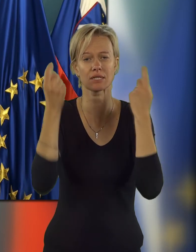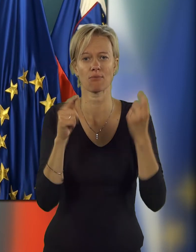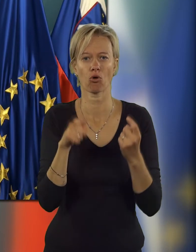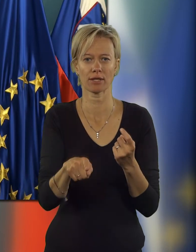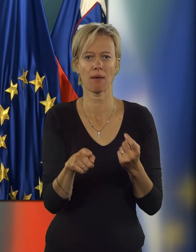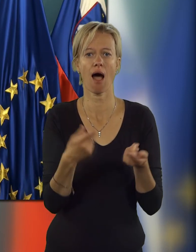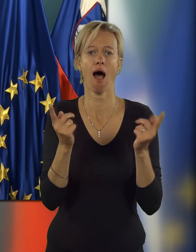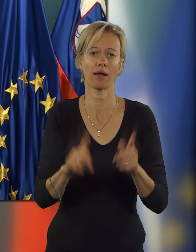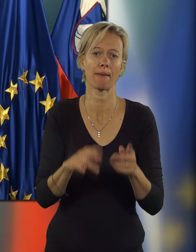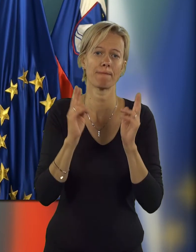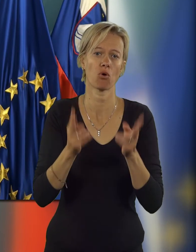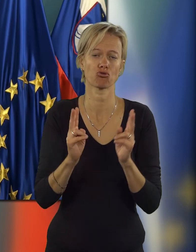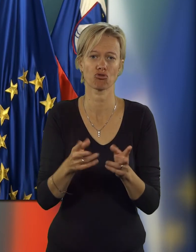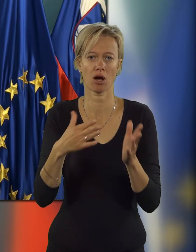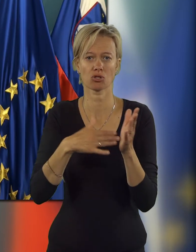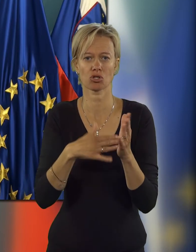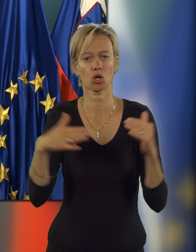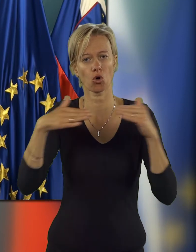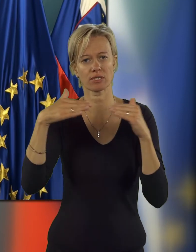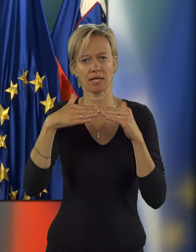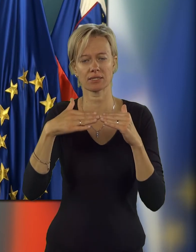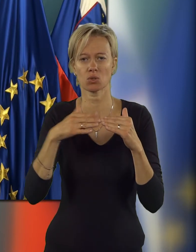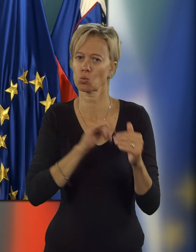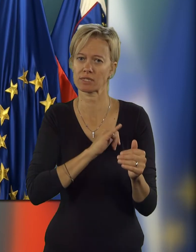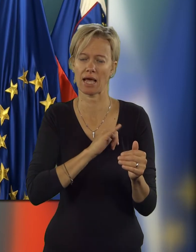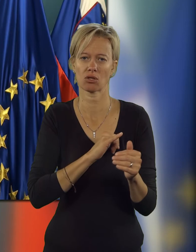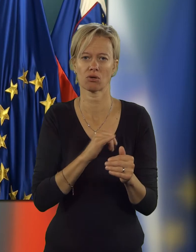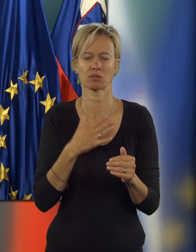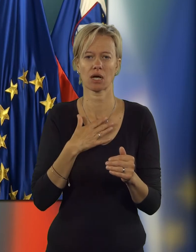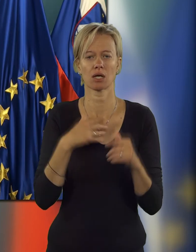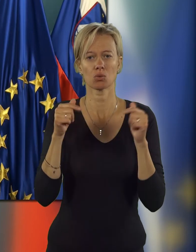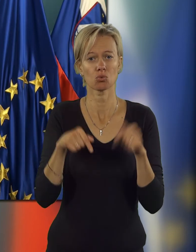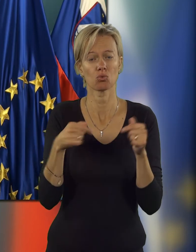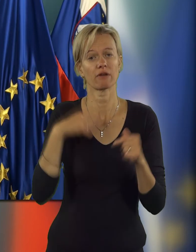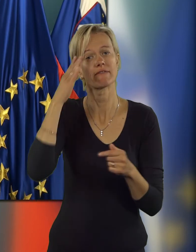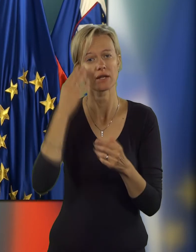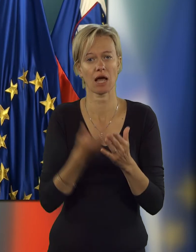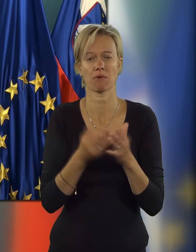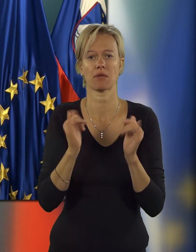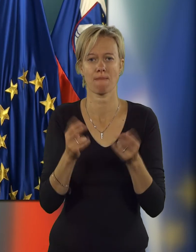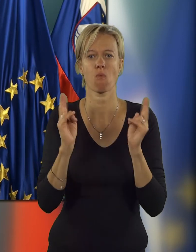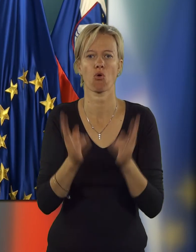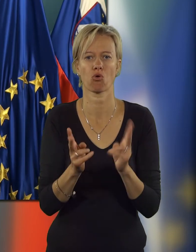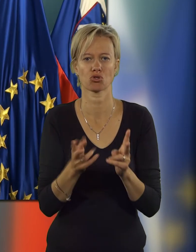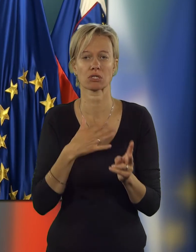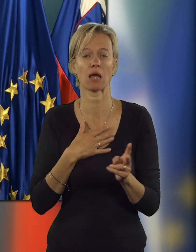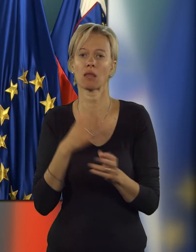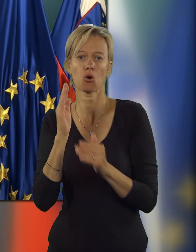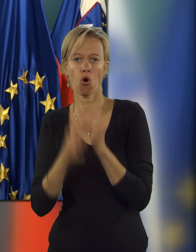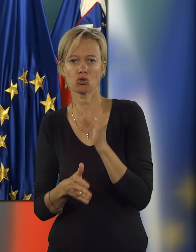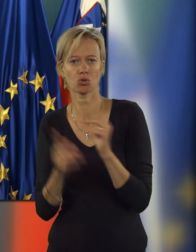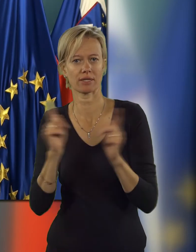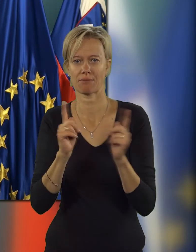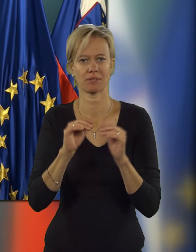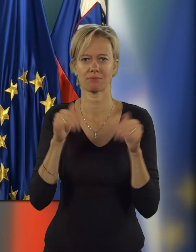proces, razmislimo o tem, ali je možno kakšen konsens v seno, ker tukaj jaz verjamam, da je to mogoče,